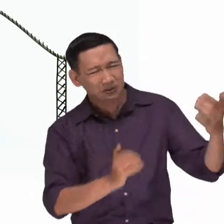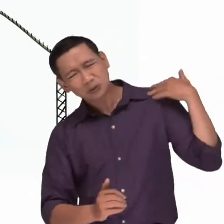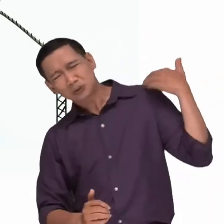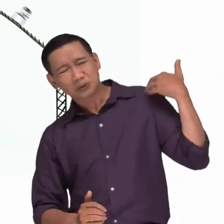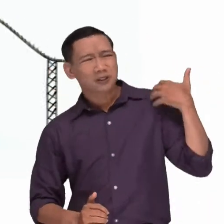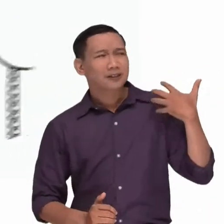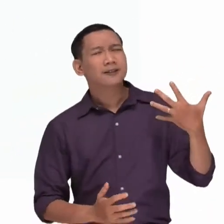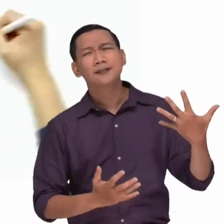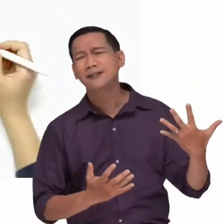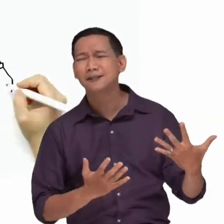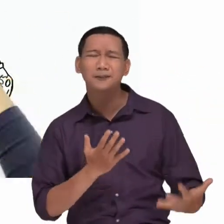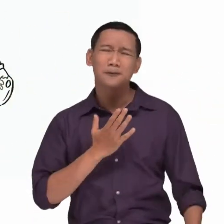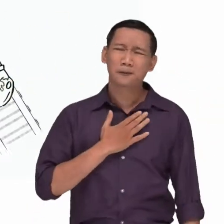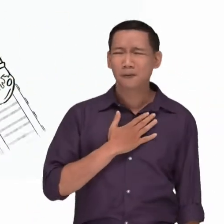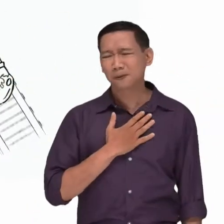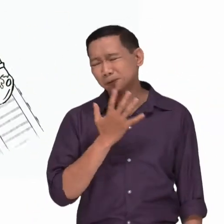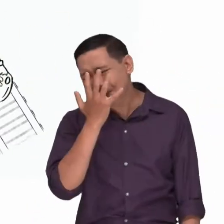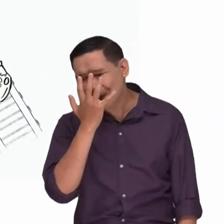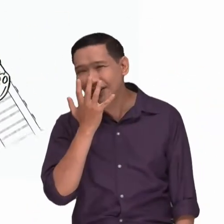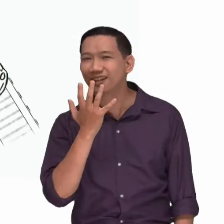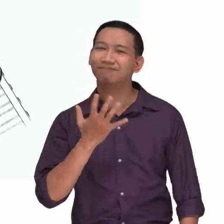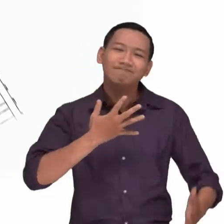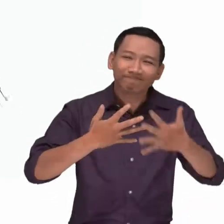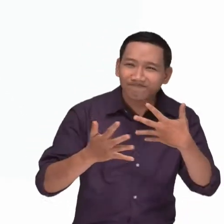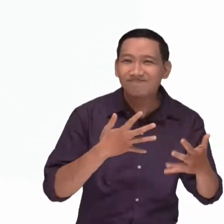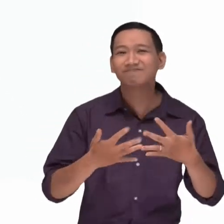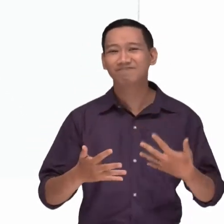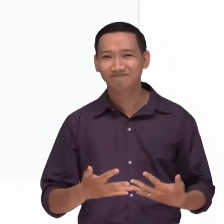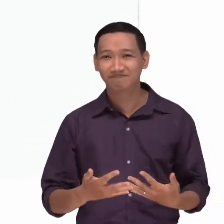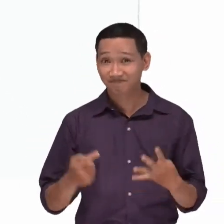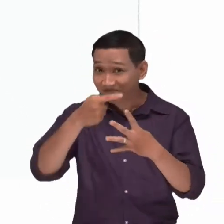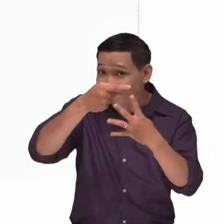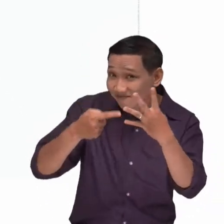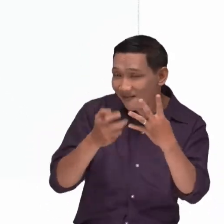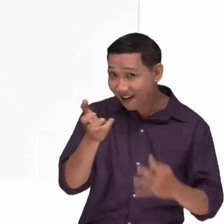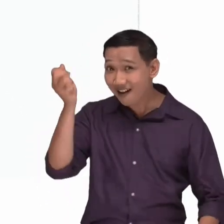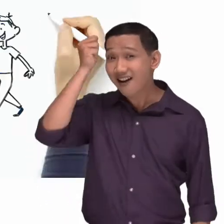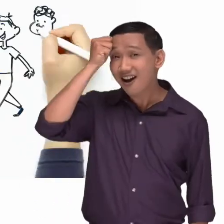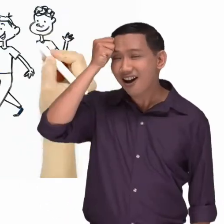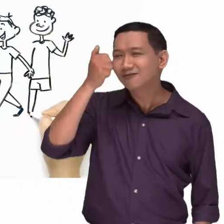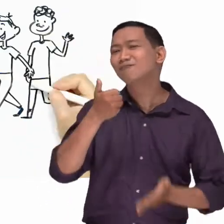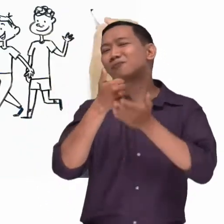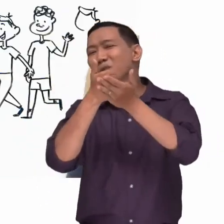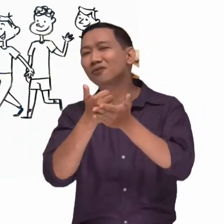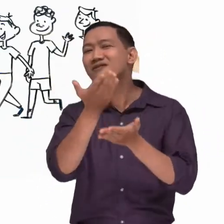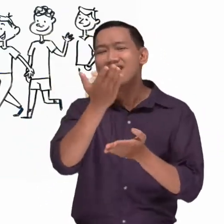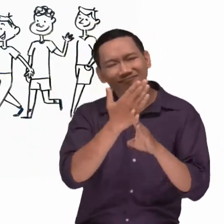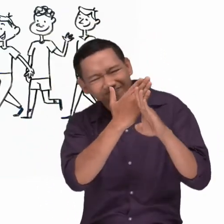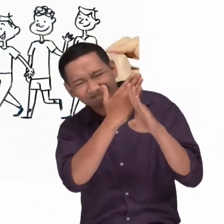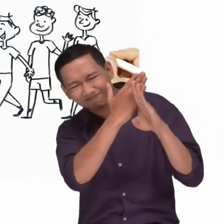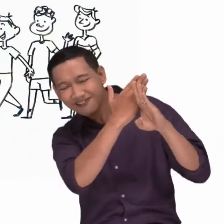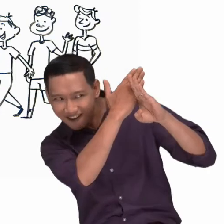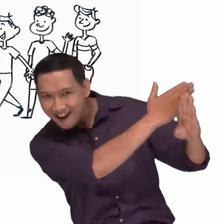Đối mặt với áp lực bạn bè đôi khi rất đáng sợ Nhưng khi kháng cự chúng Bạn cho thấy bạn thật